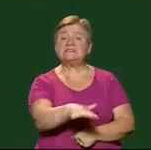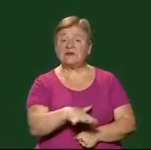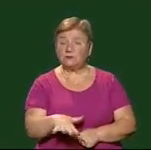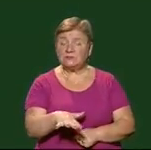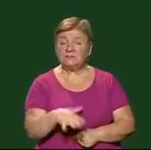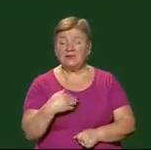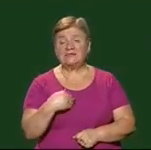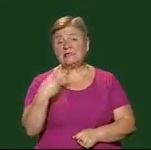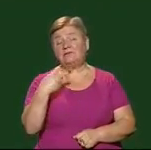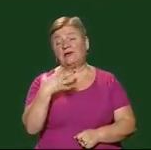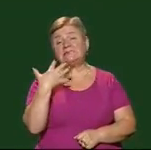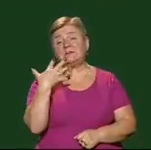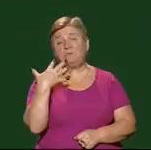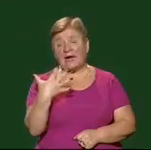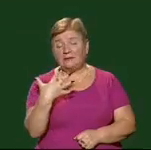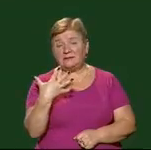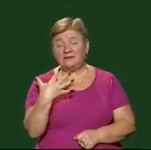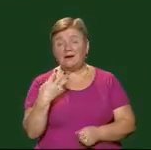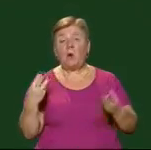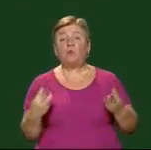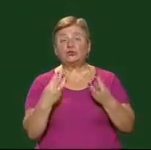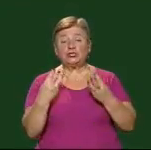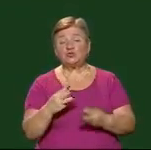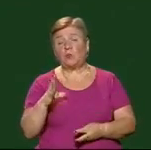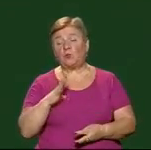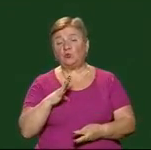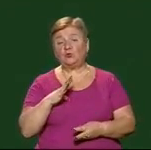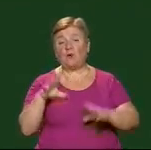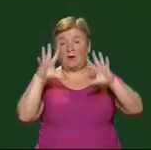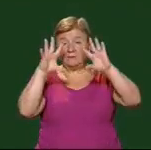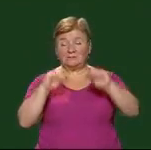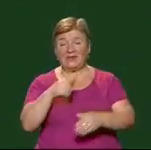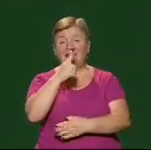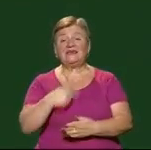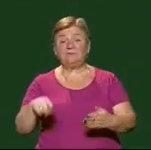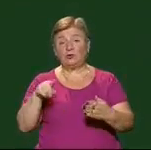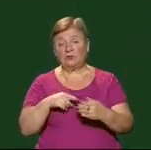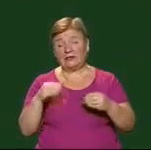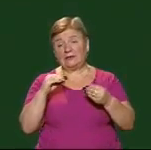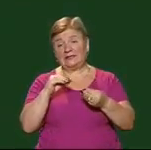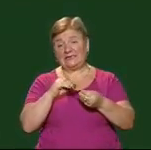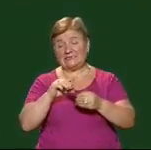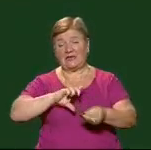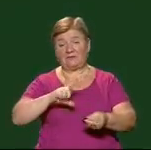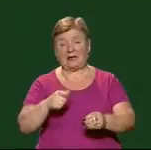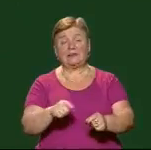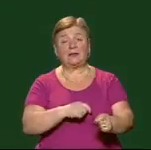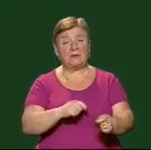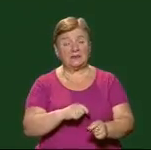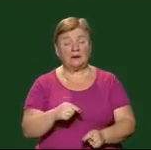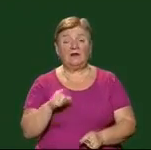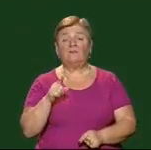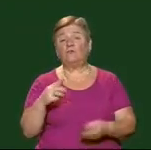За 25 хвилин пожежу було ліквідовано повністю на площі 10 квадратних метрів Окрім того,